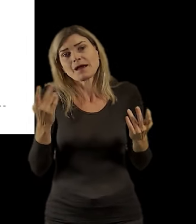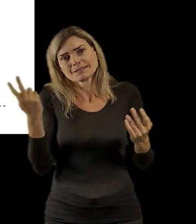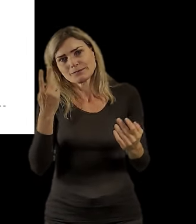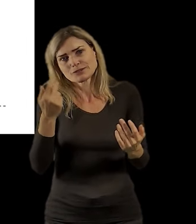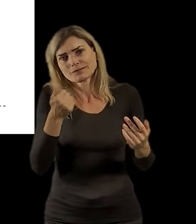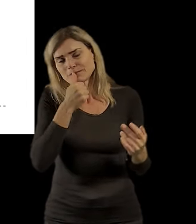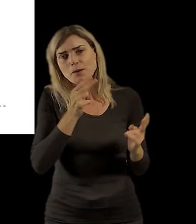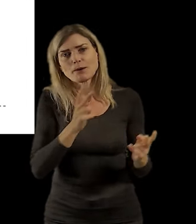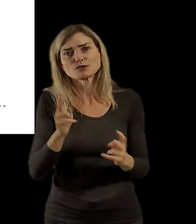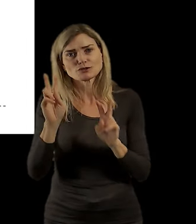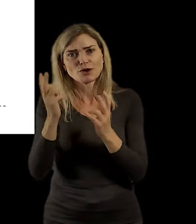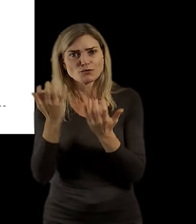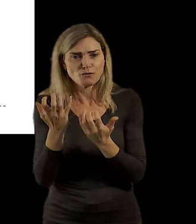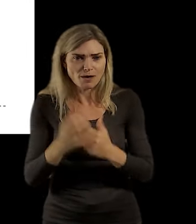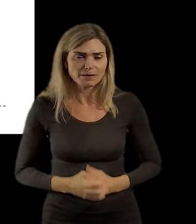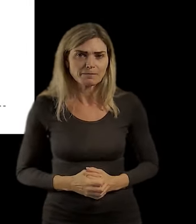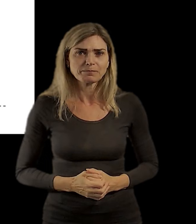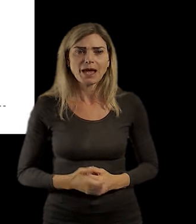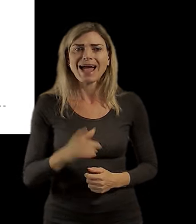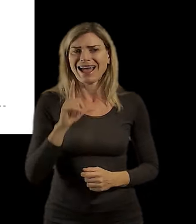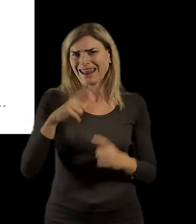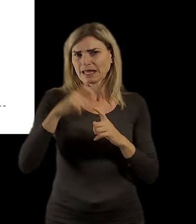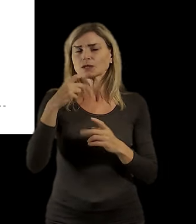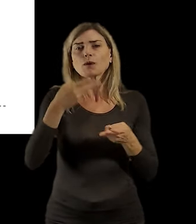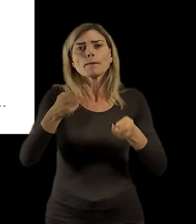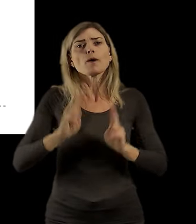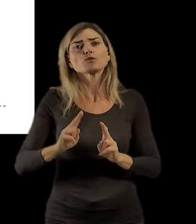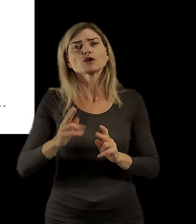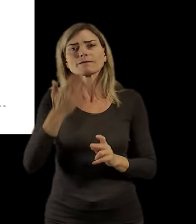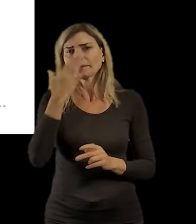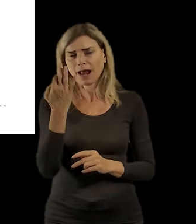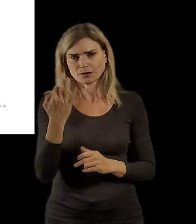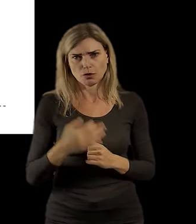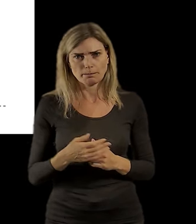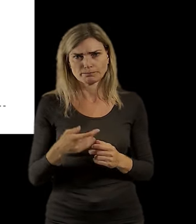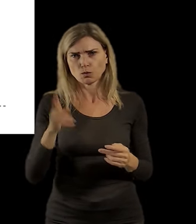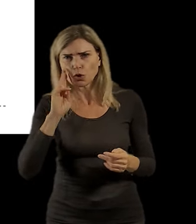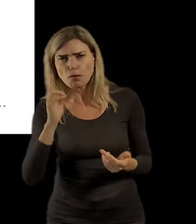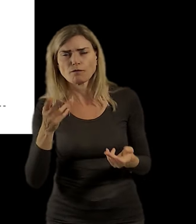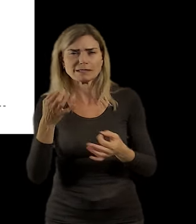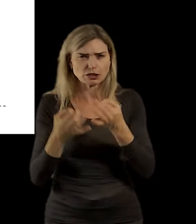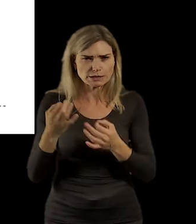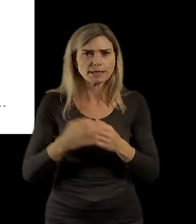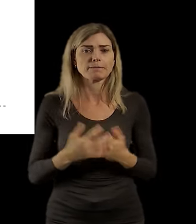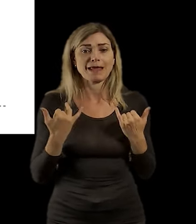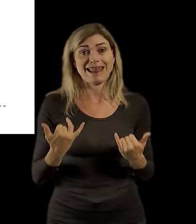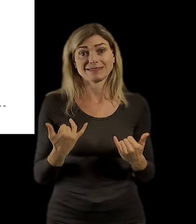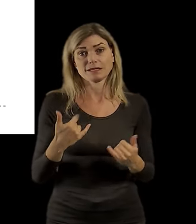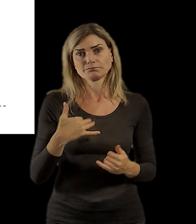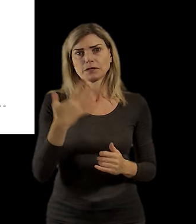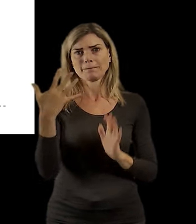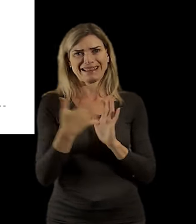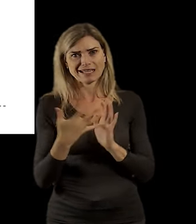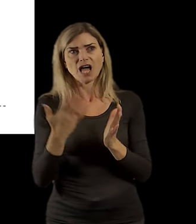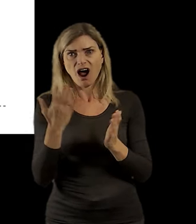Jak to bude tady s těmi lůžky? Teď máme 5,5 tisíce lůžek v Praze a už teď máme určitý